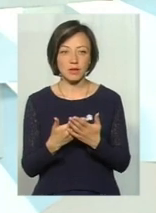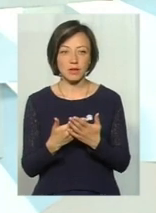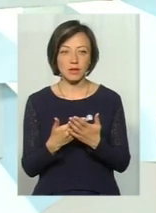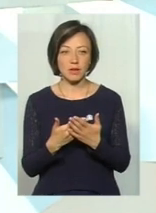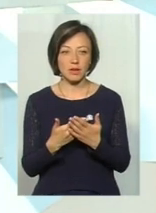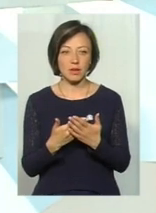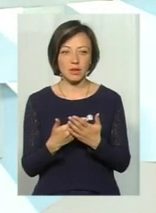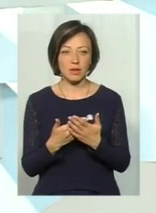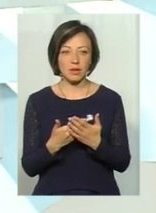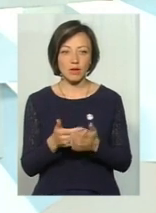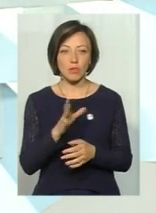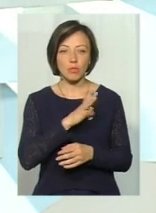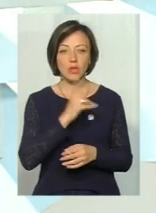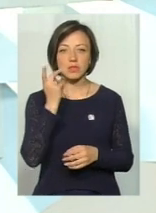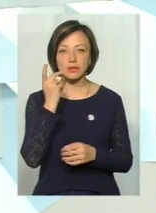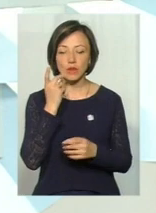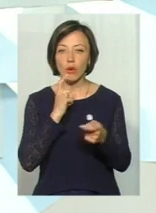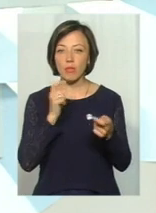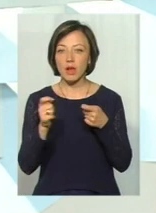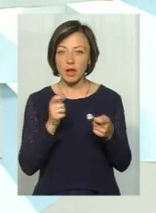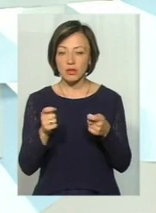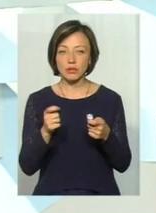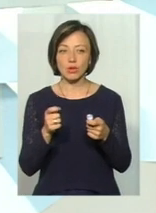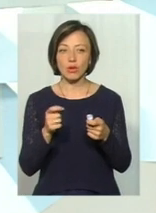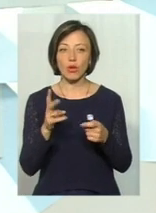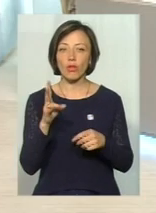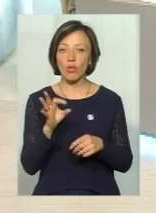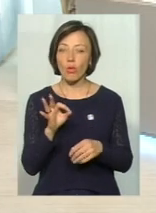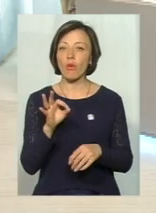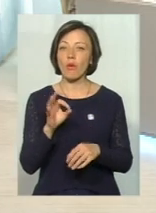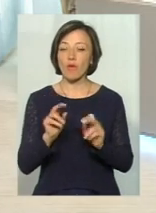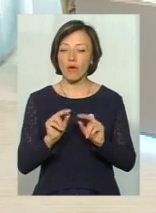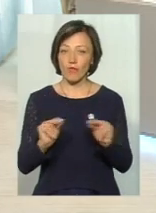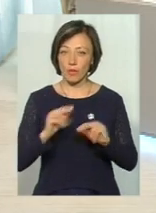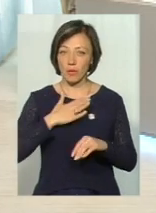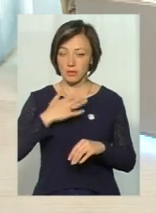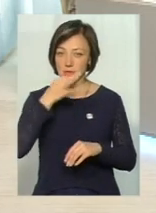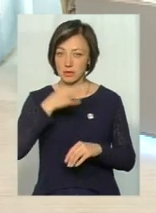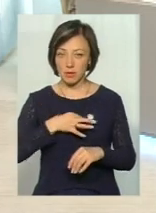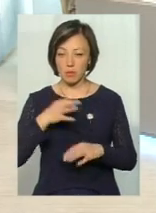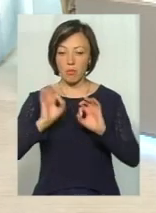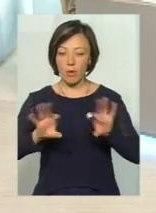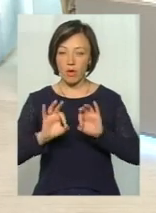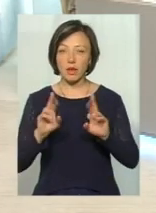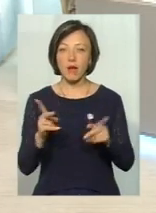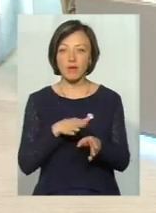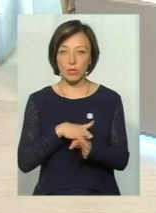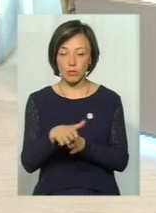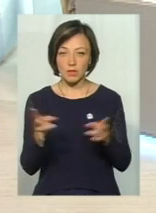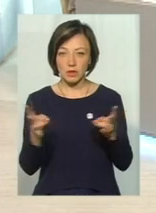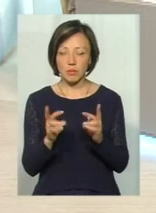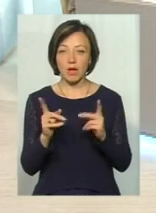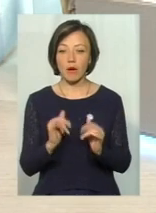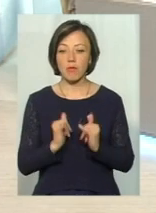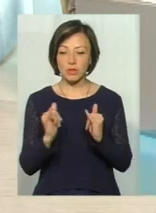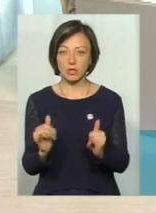відповідно, були завжди обережними, тому що доценти, професори нам пояснювали, як це треба дотримуватись, і як